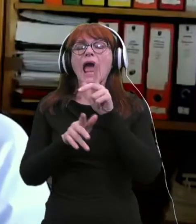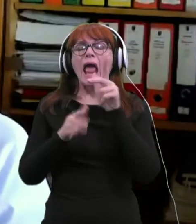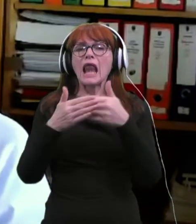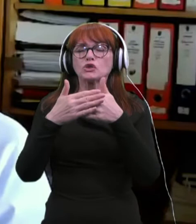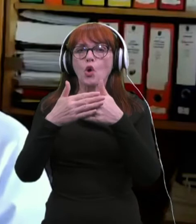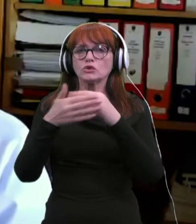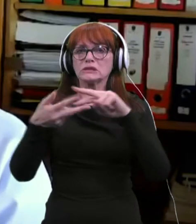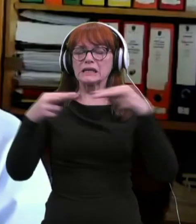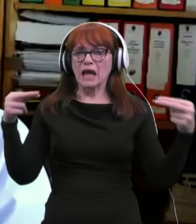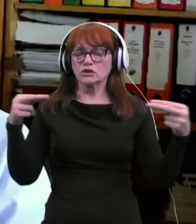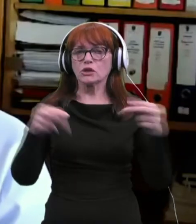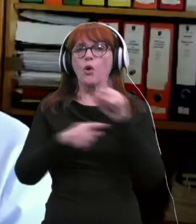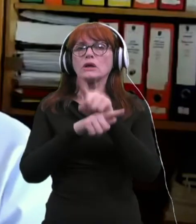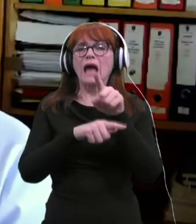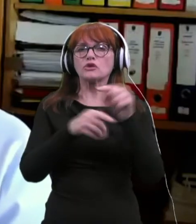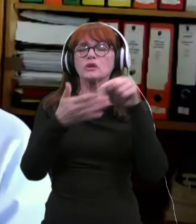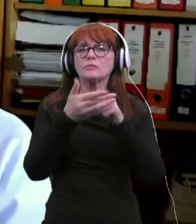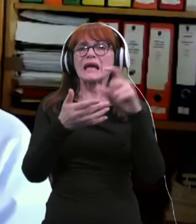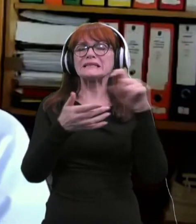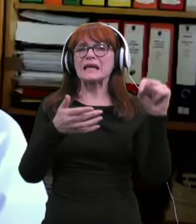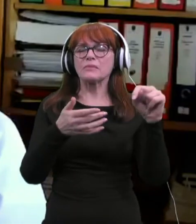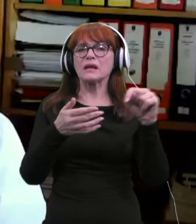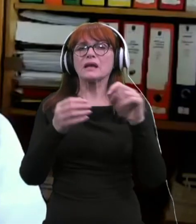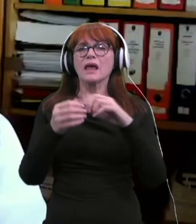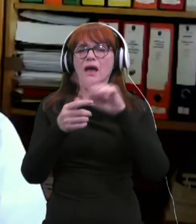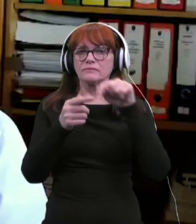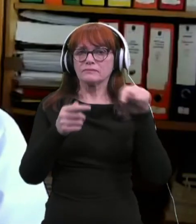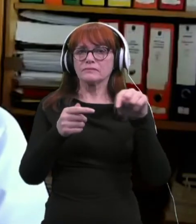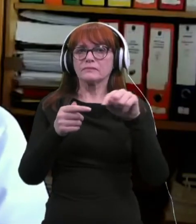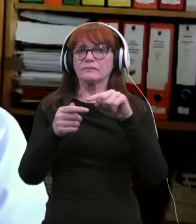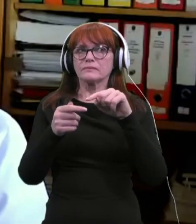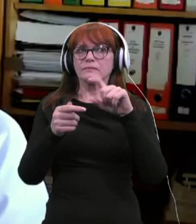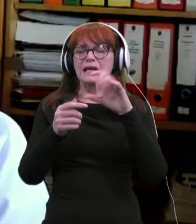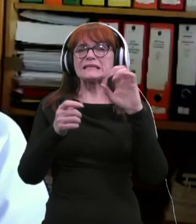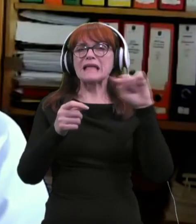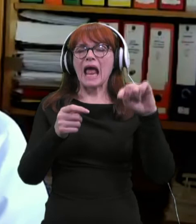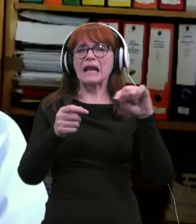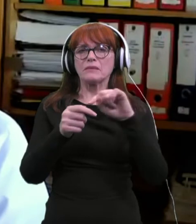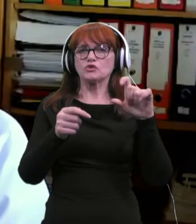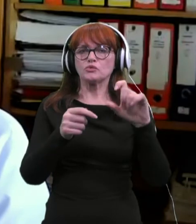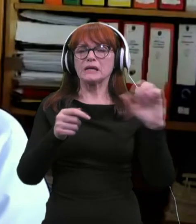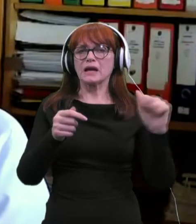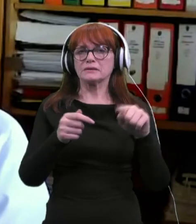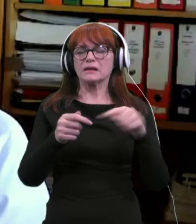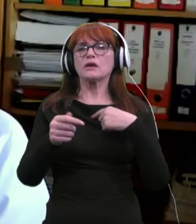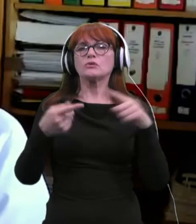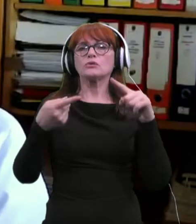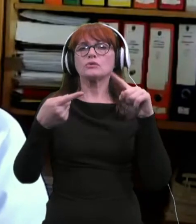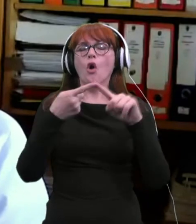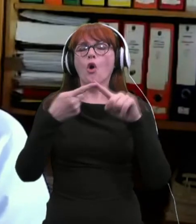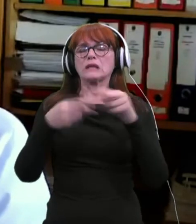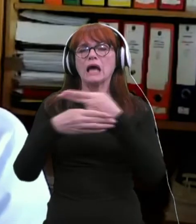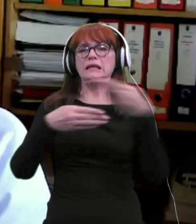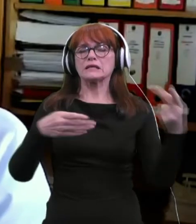.cepljenje.shnazd-celje.si. Kontaktni naslov pa najdete tudi na naši spletni